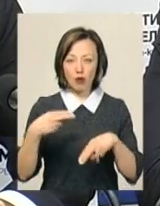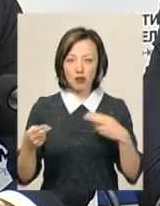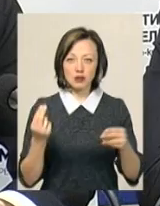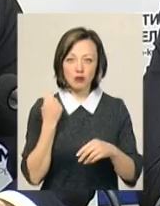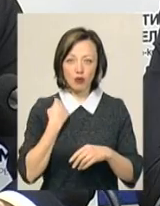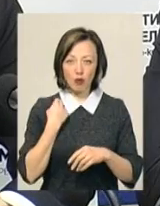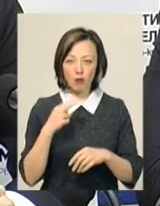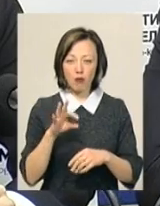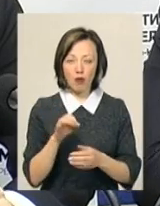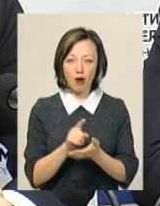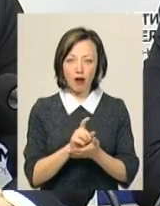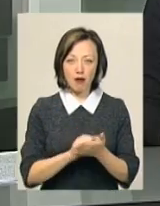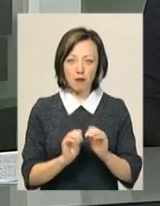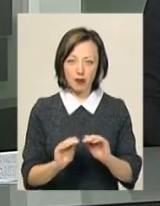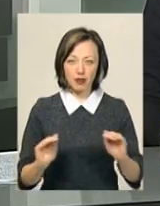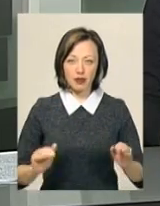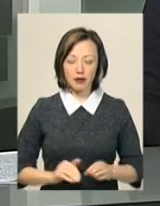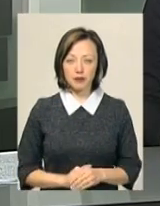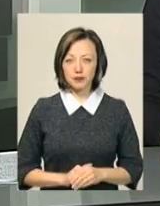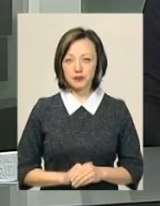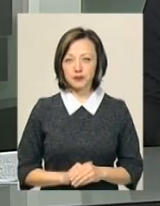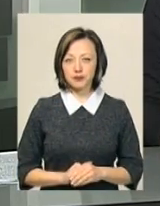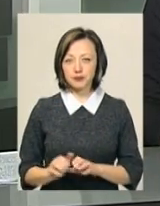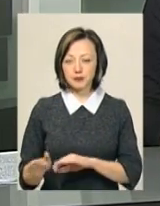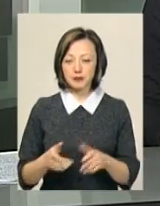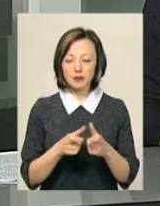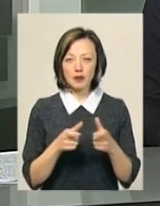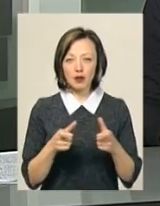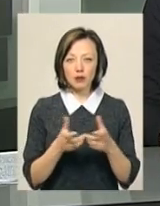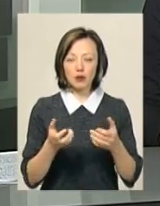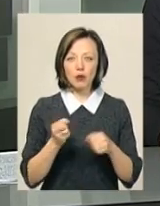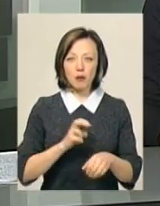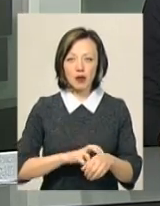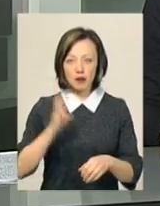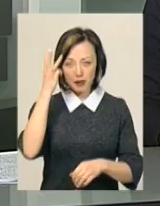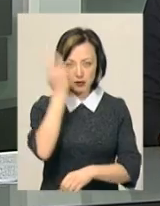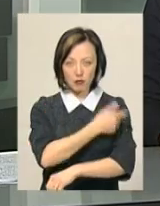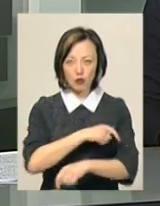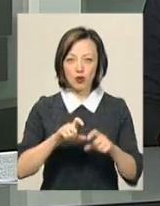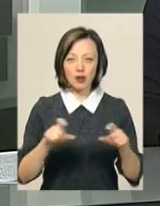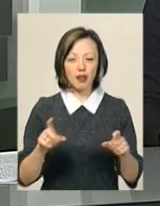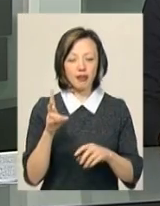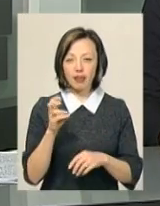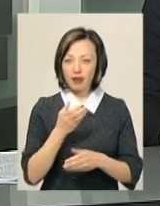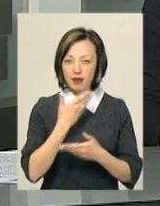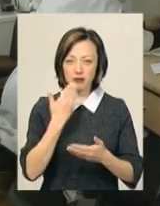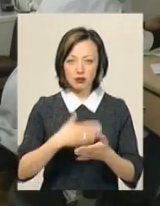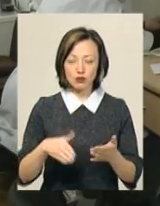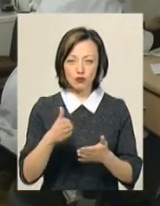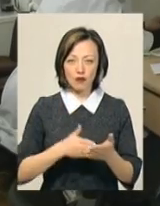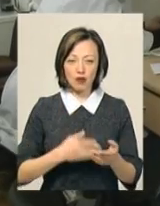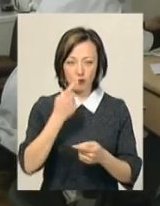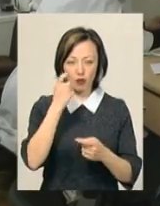заборгованості по аліментах. Талони на прийом до медиків у хмельницьких поліклініках не скасували. Про це